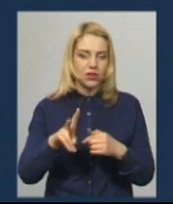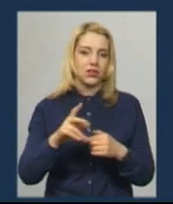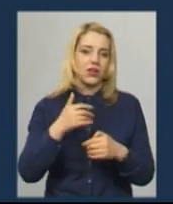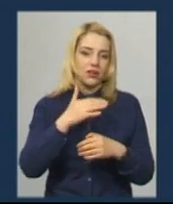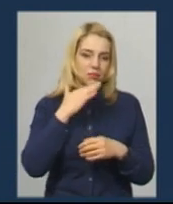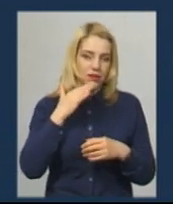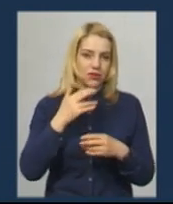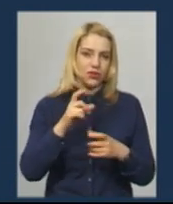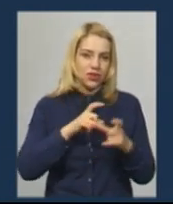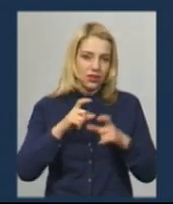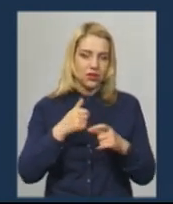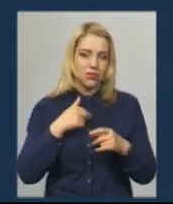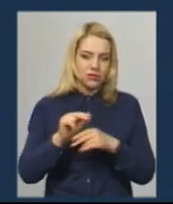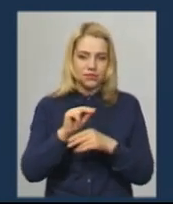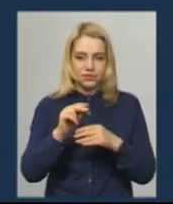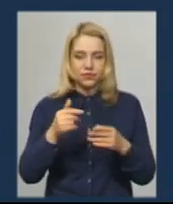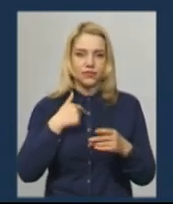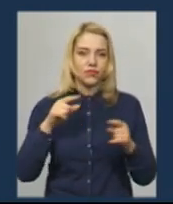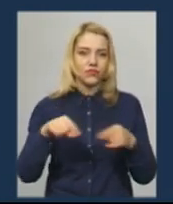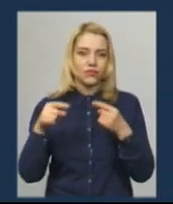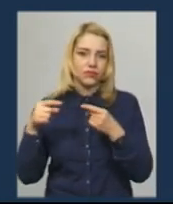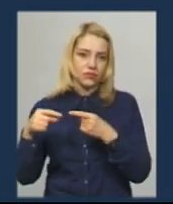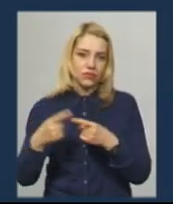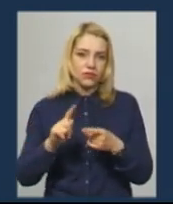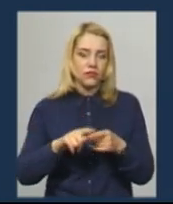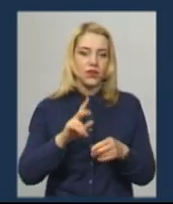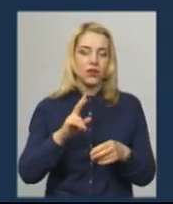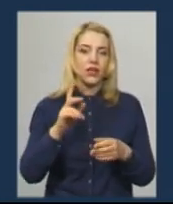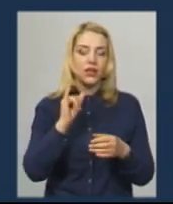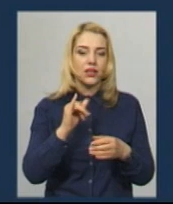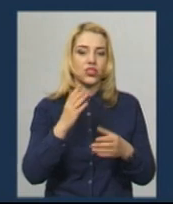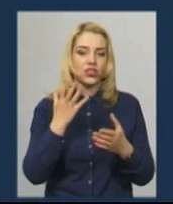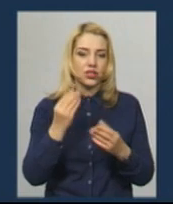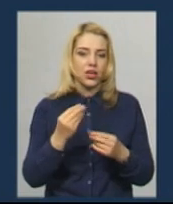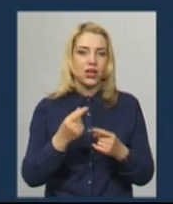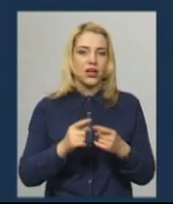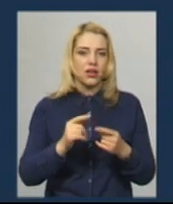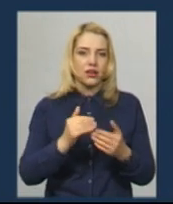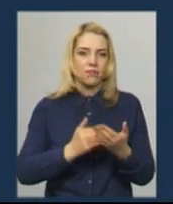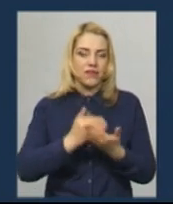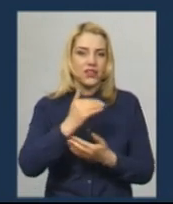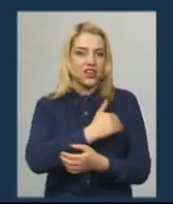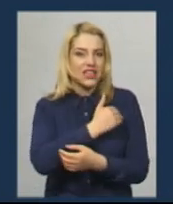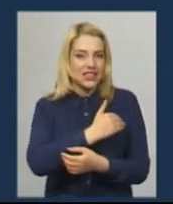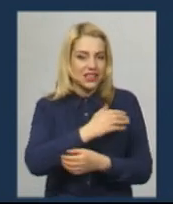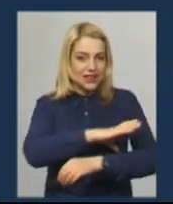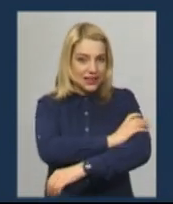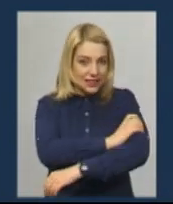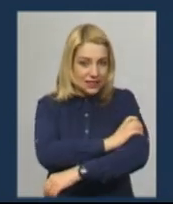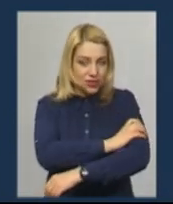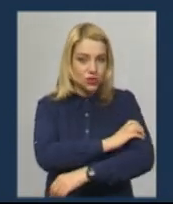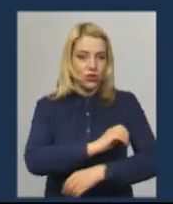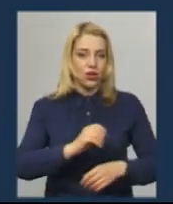ще призначений курс лікування. Обічними наслідками від пневмонії є підвищення тиску, є порушення